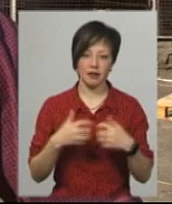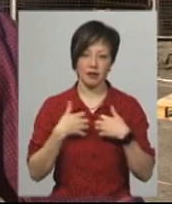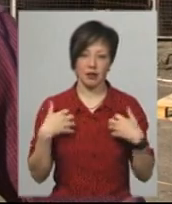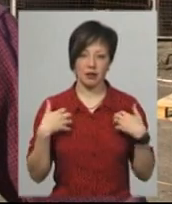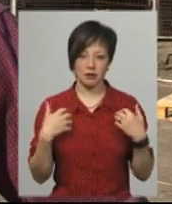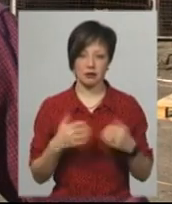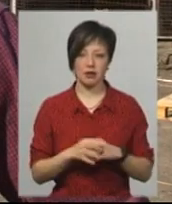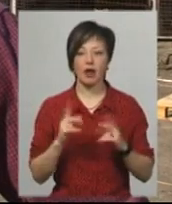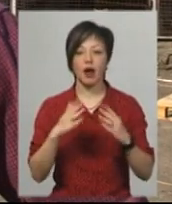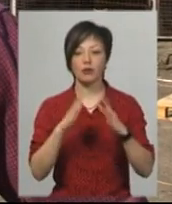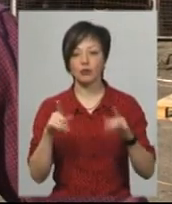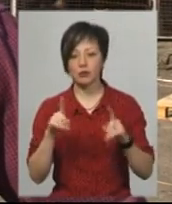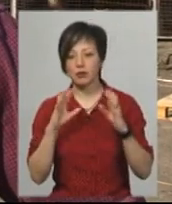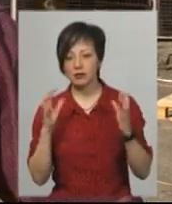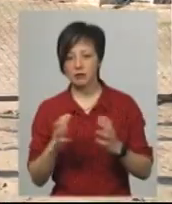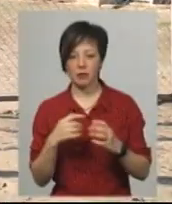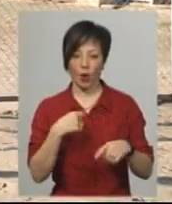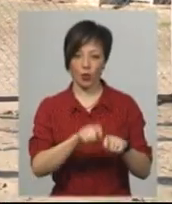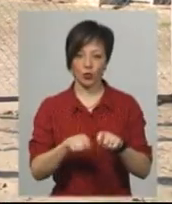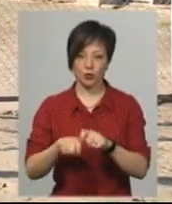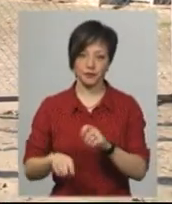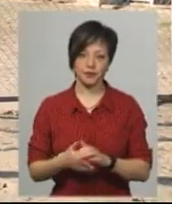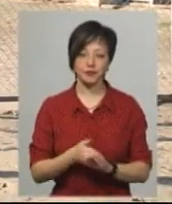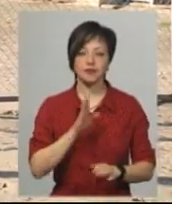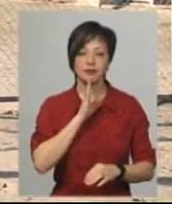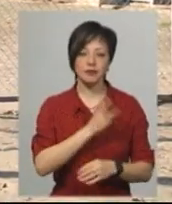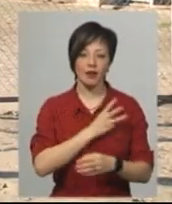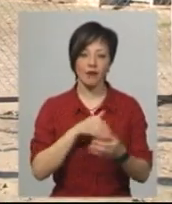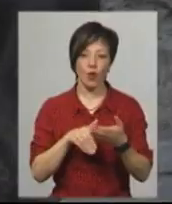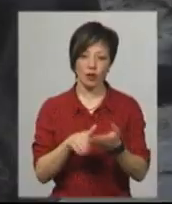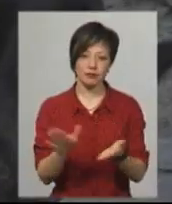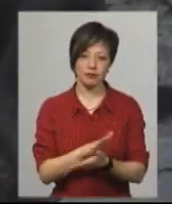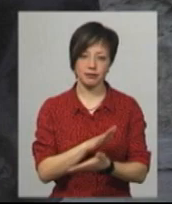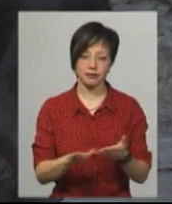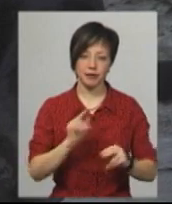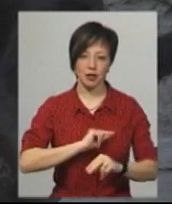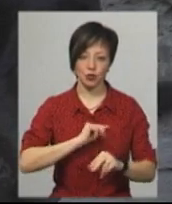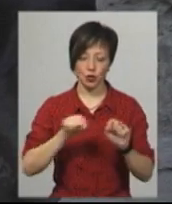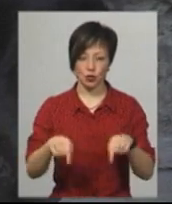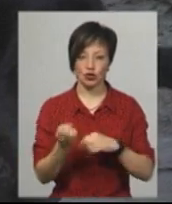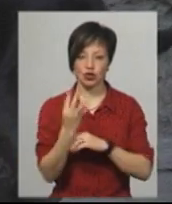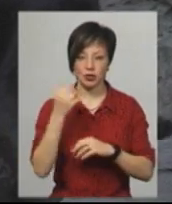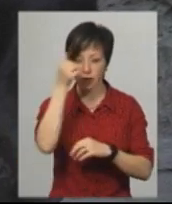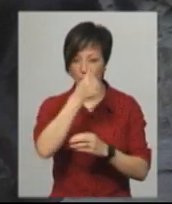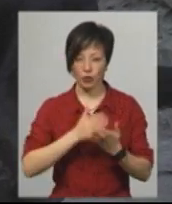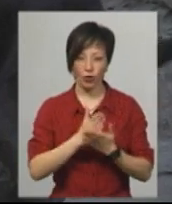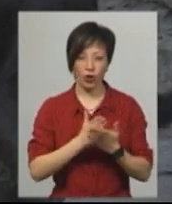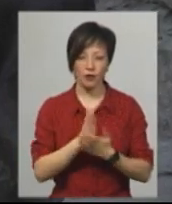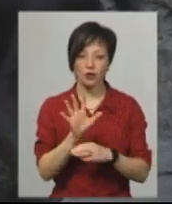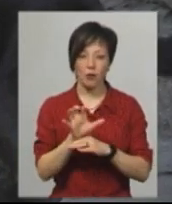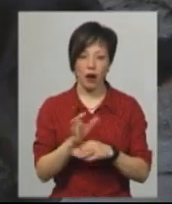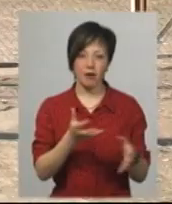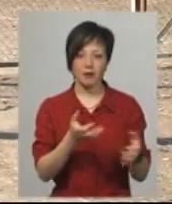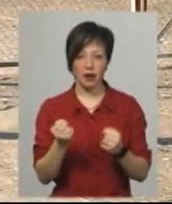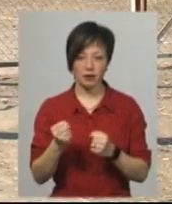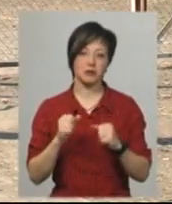утримується. Ми все контролюємо. Волонтерка Валентина, яка на громадських засадах працює в притулку 14 років, каже, собак з притулку